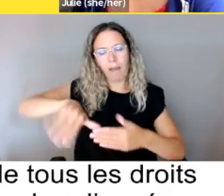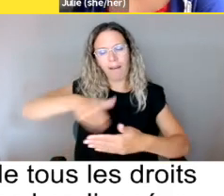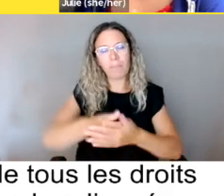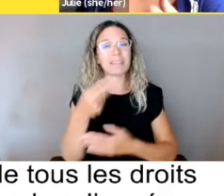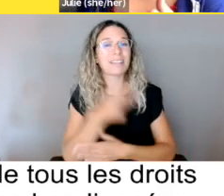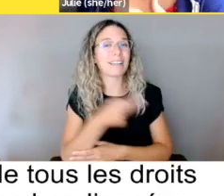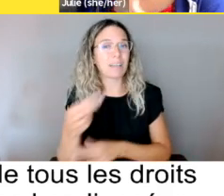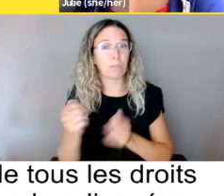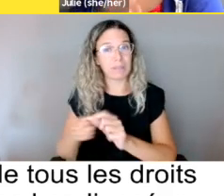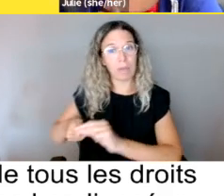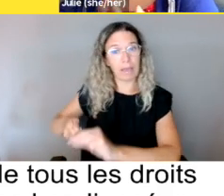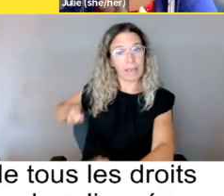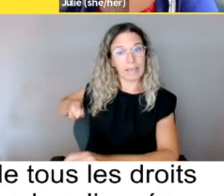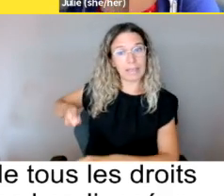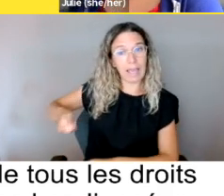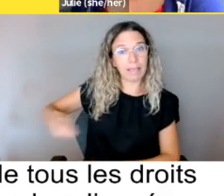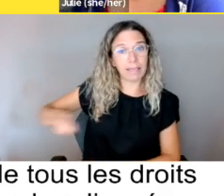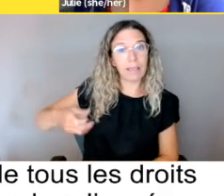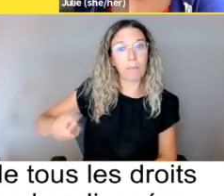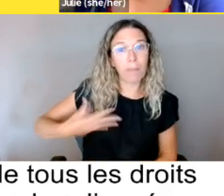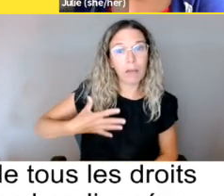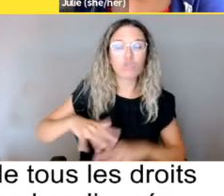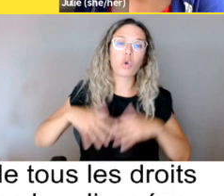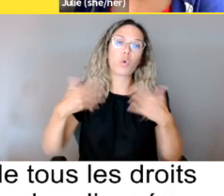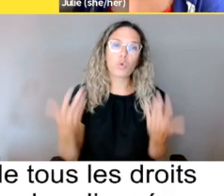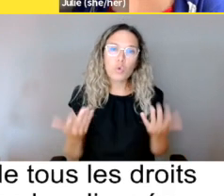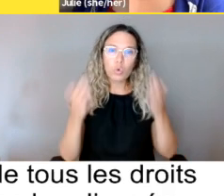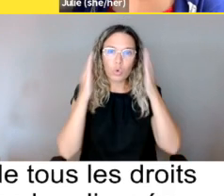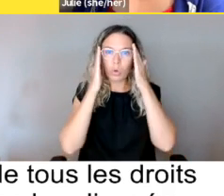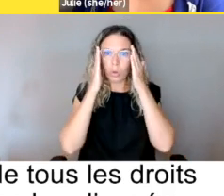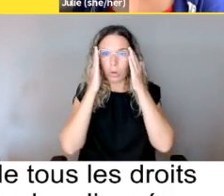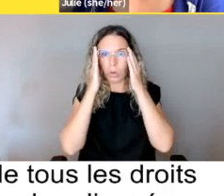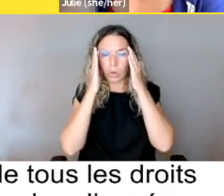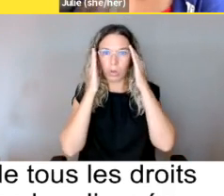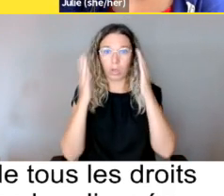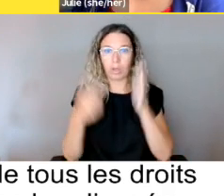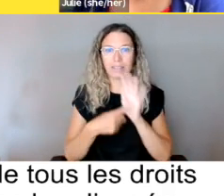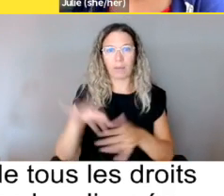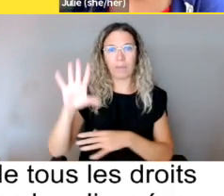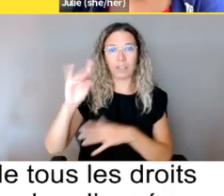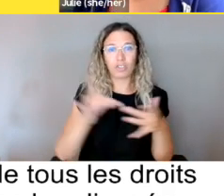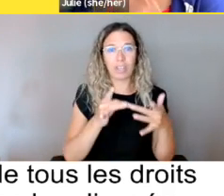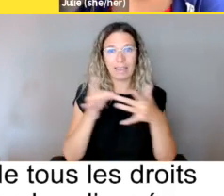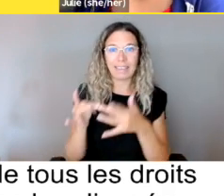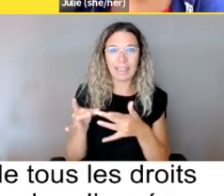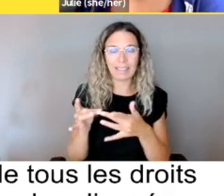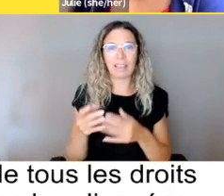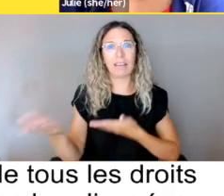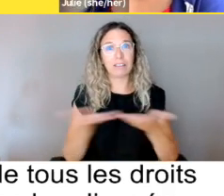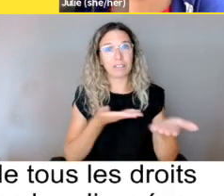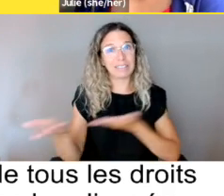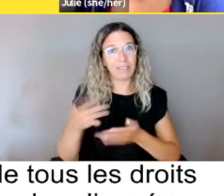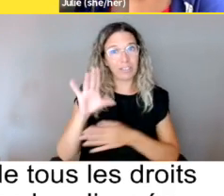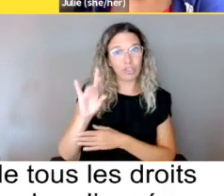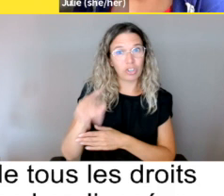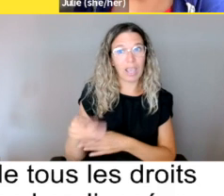handicap, ça pourrait être la canne blanche, mais aussi, comme vous le savez sûrement, quant aux chiens guides et les chiens de service, il y a